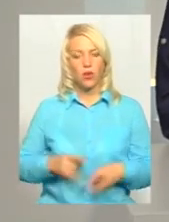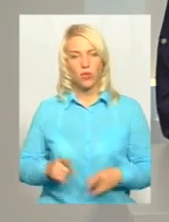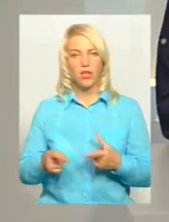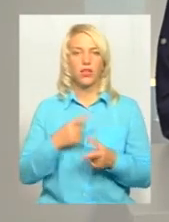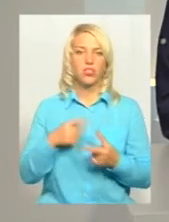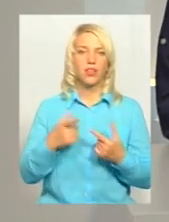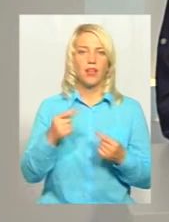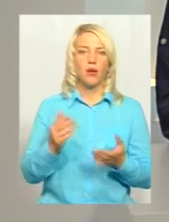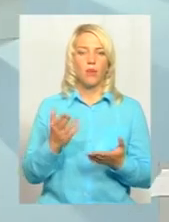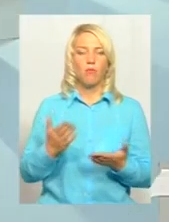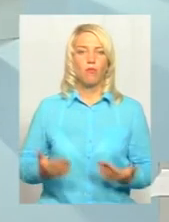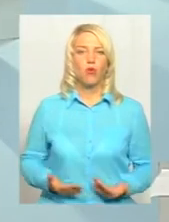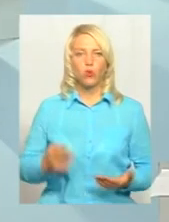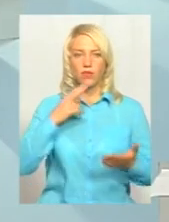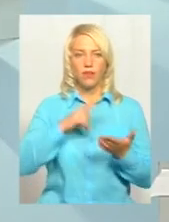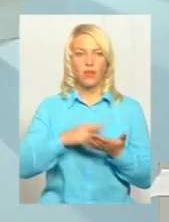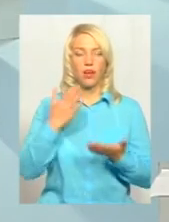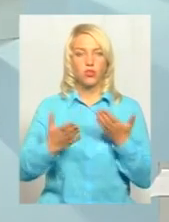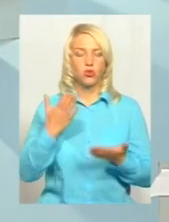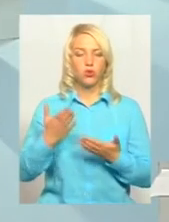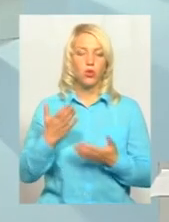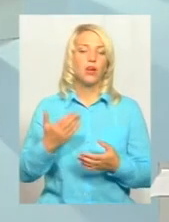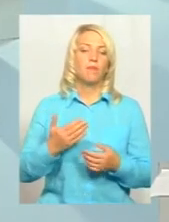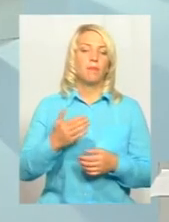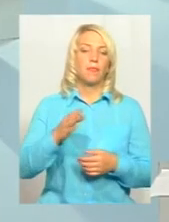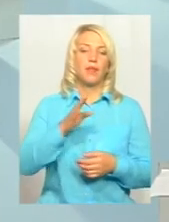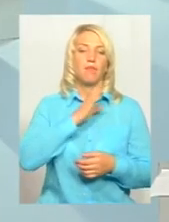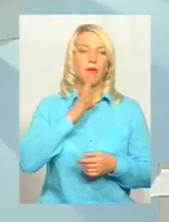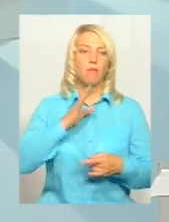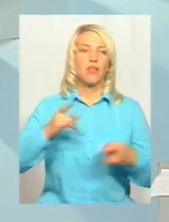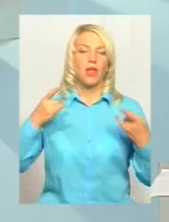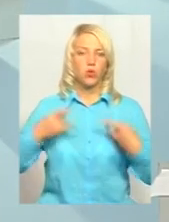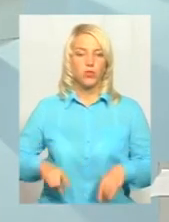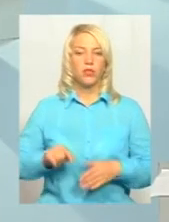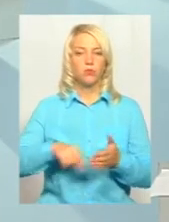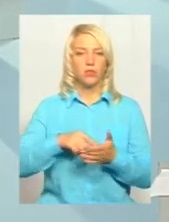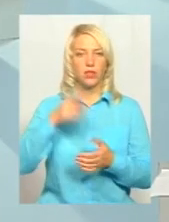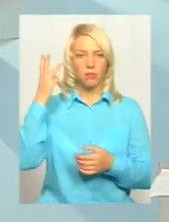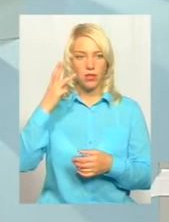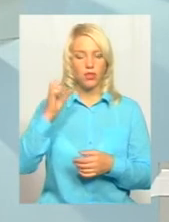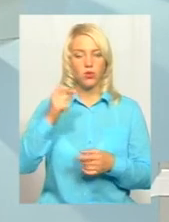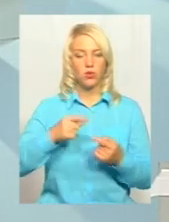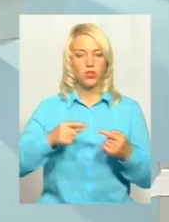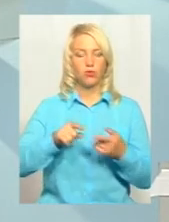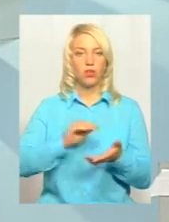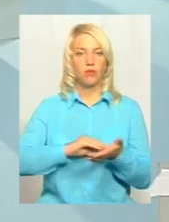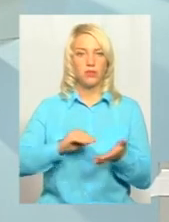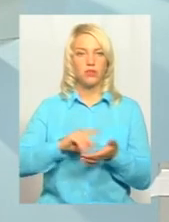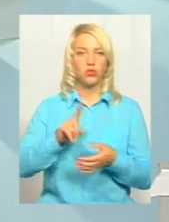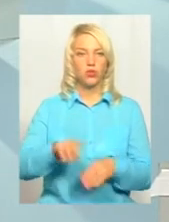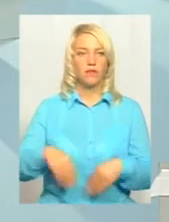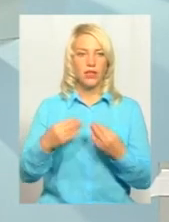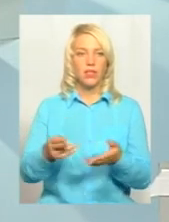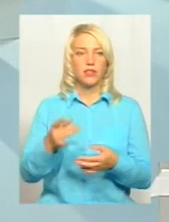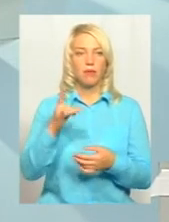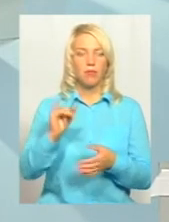народила, наприклад, в місті Хмельницькому, вона, яке Янкою, то чітко прописано в пункті 9 порядку, що видається при